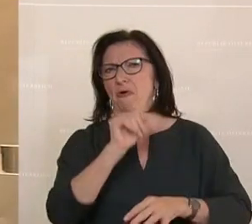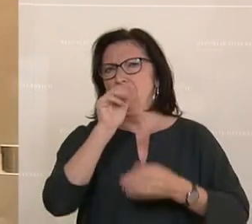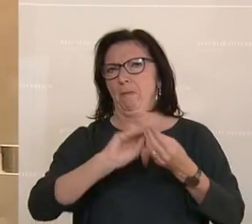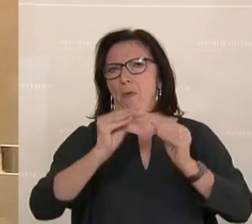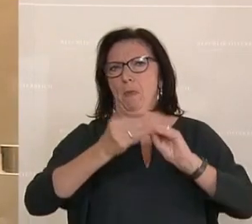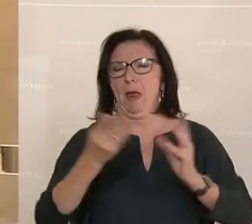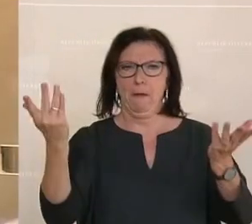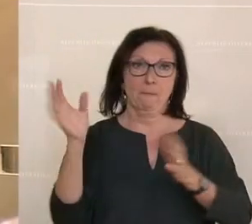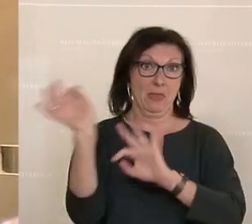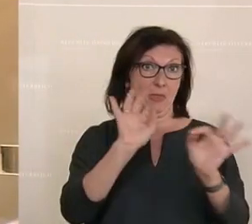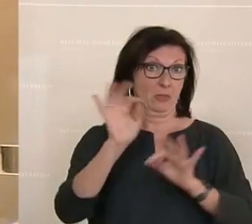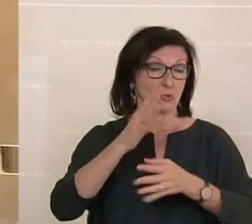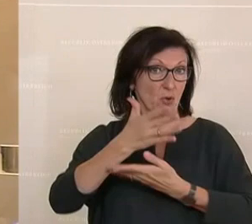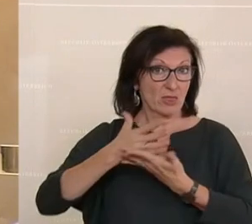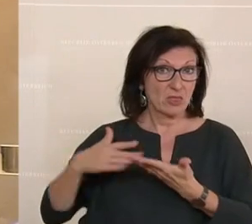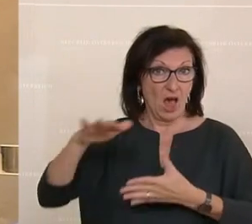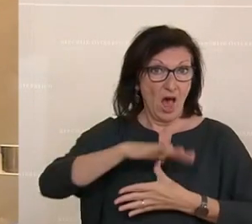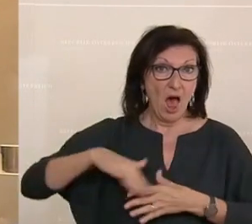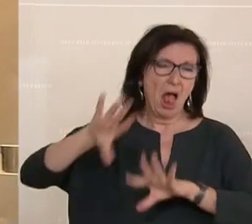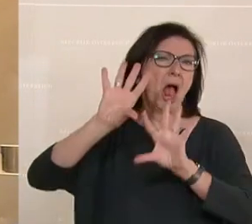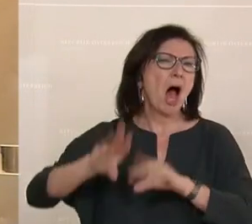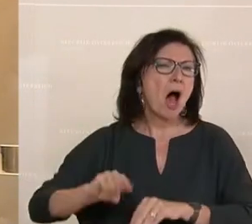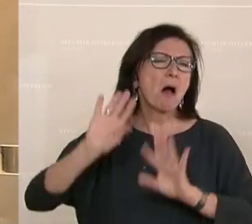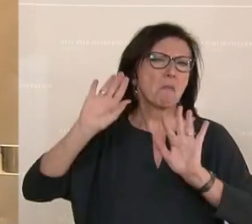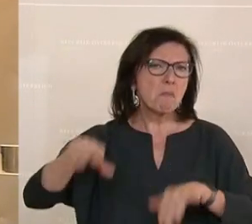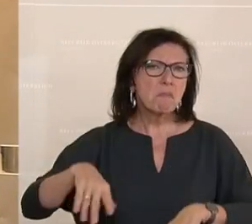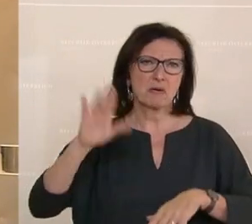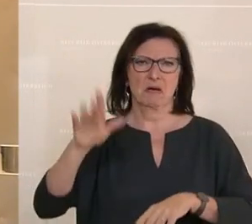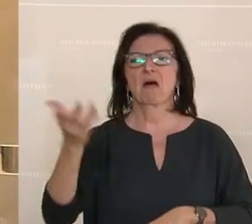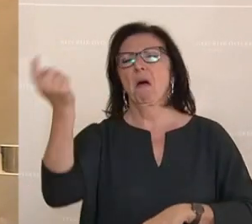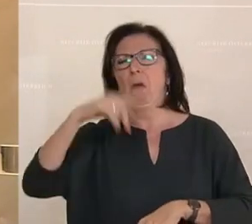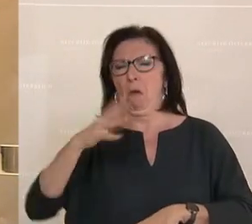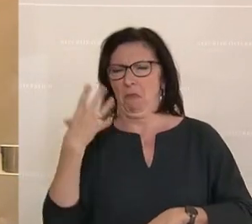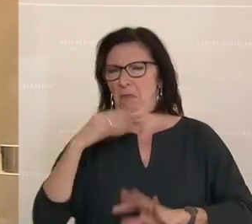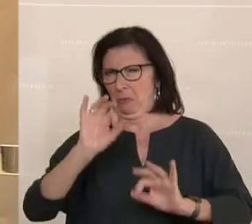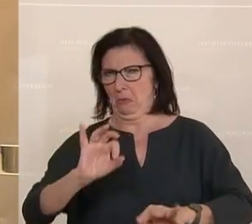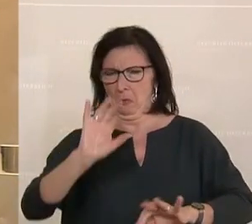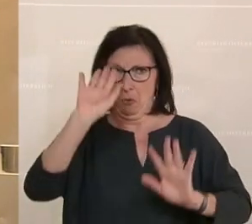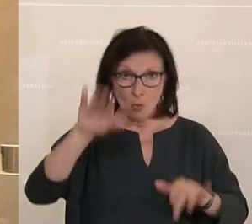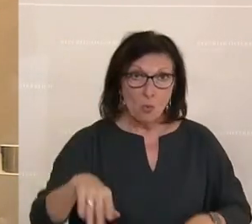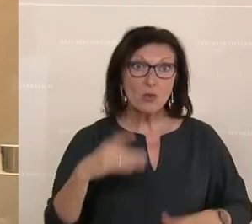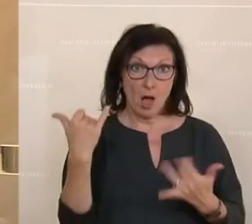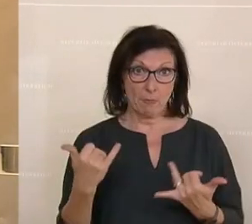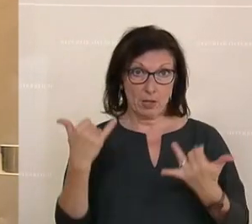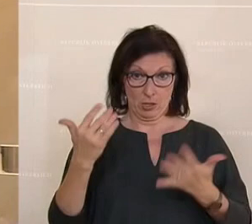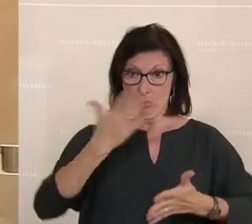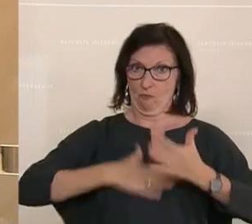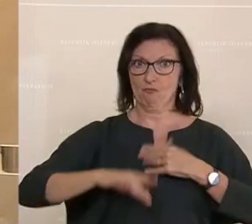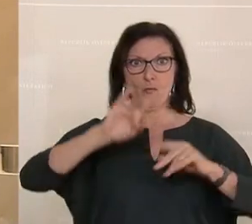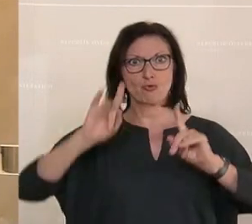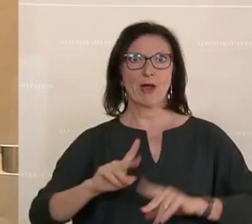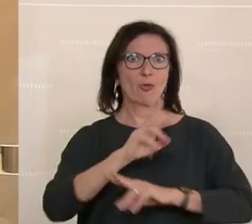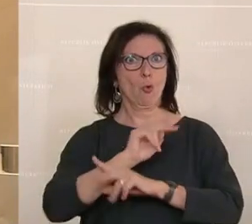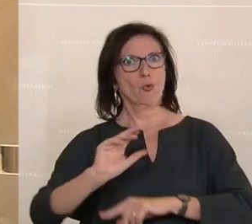Ein Teil der Industrie ein bisschen abschalten. Dann wird schon alles wieder. Die Fallhöhe ist auf jeden Fall für Deutschland und Österreich am